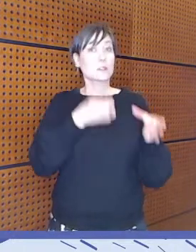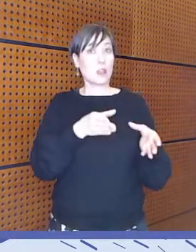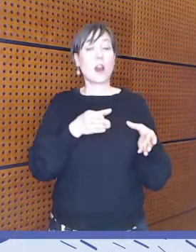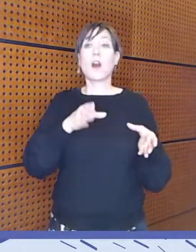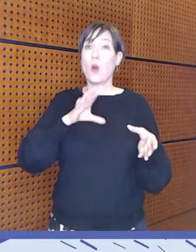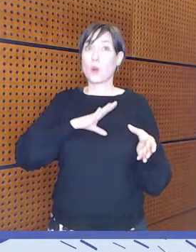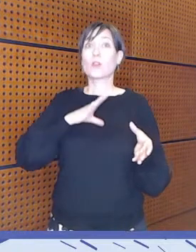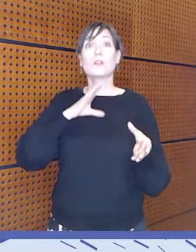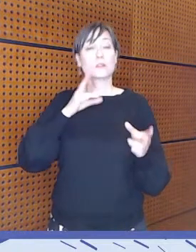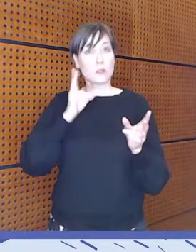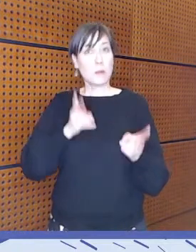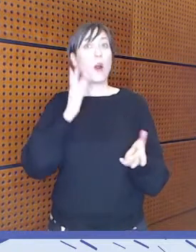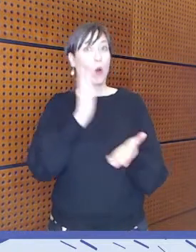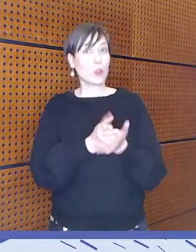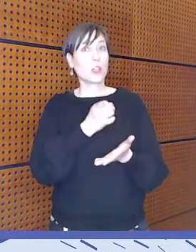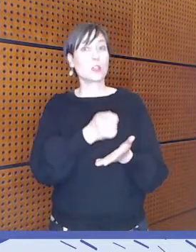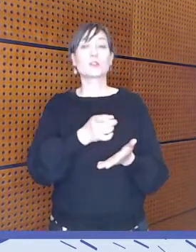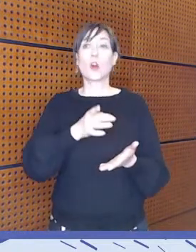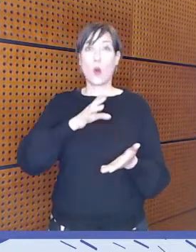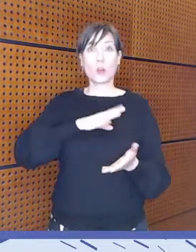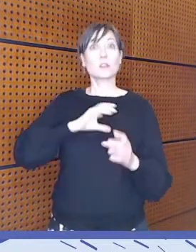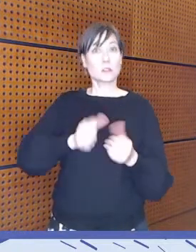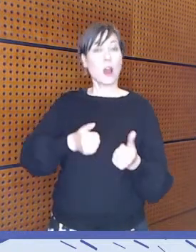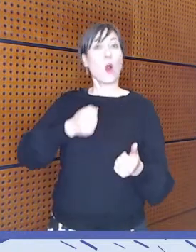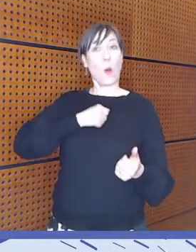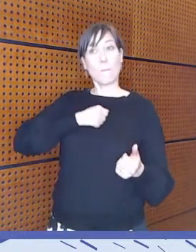oikeus omistukseen.